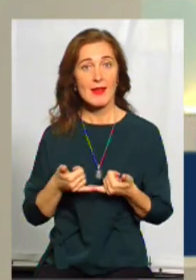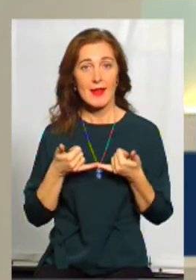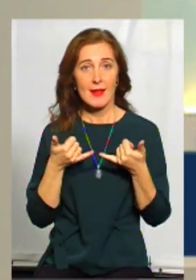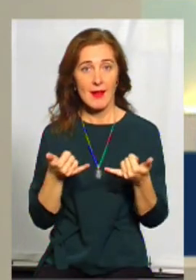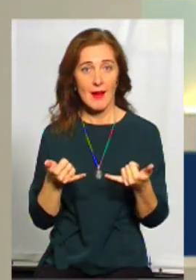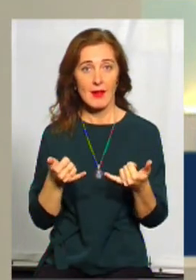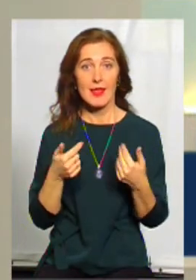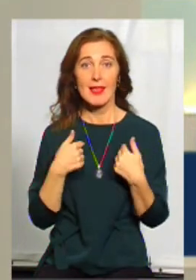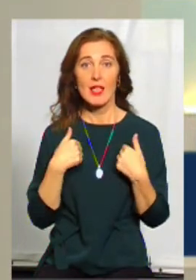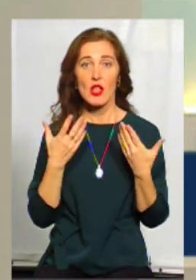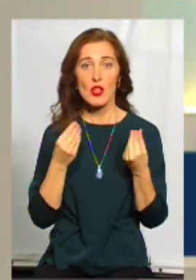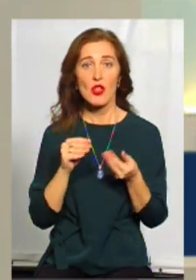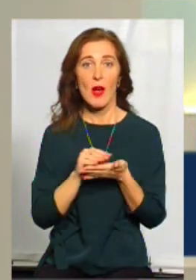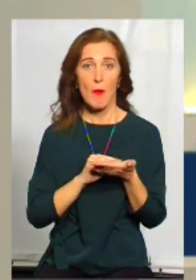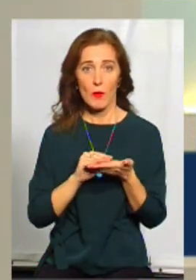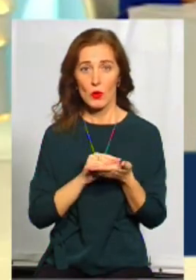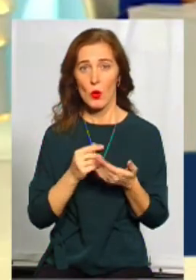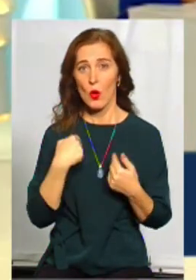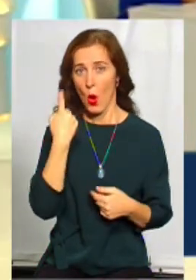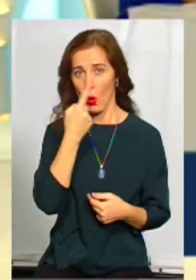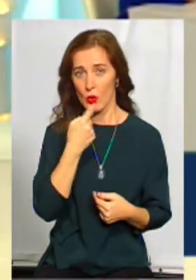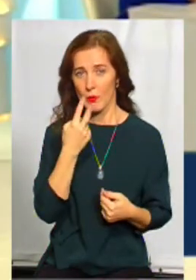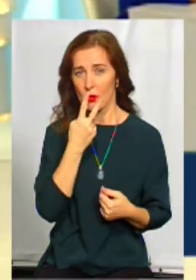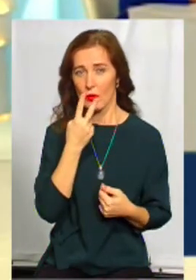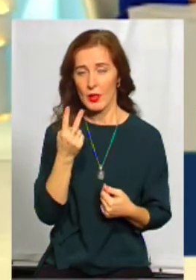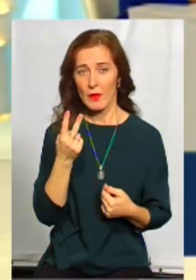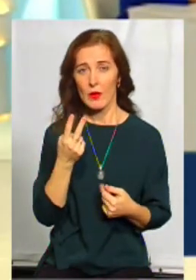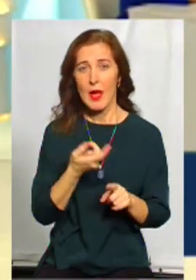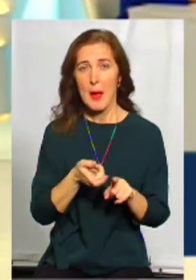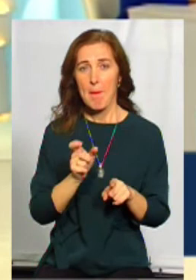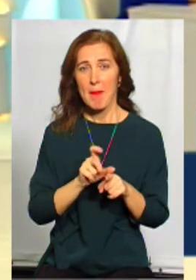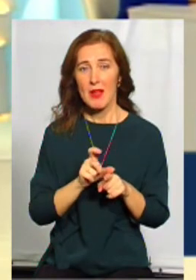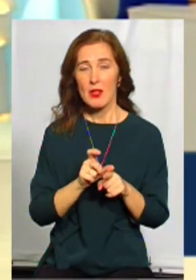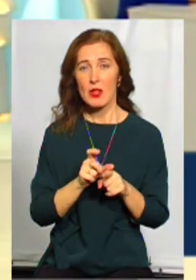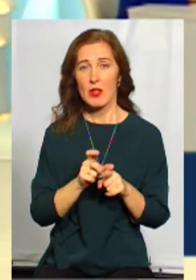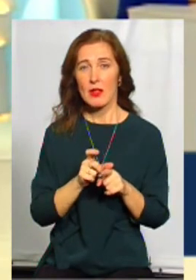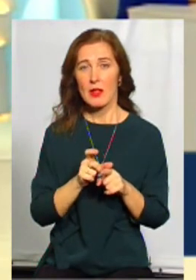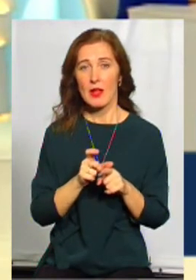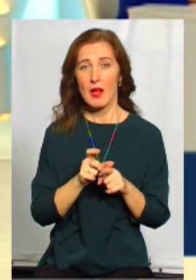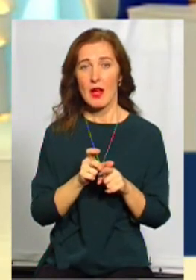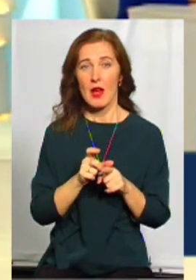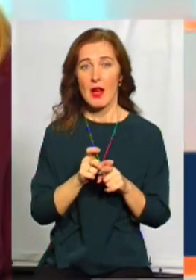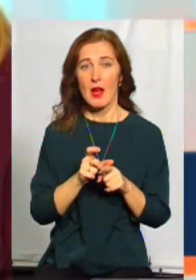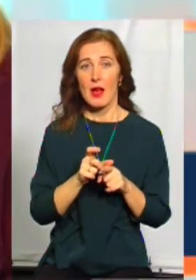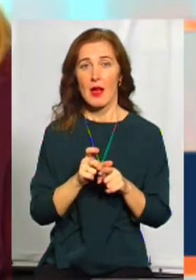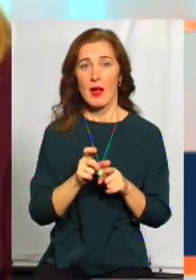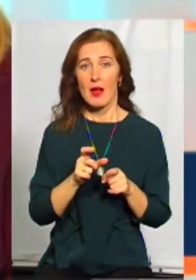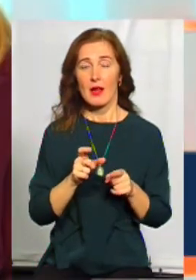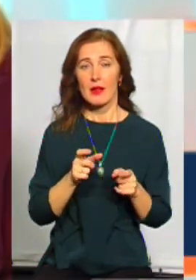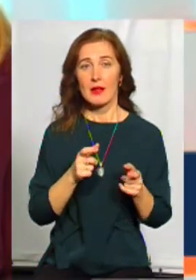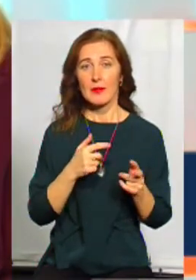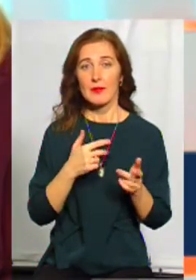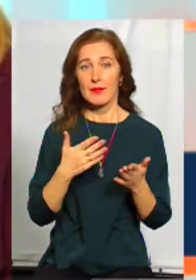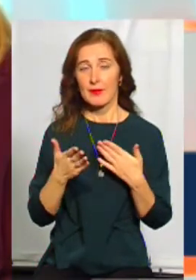Але ще раз кажу, я особисто, і такий, як я дивився більш программатично на ці процеси, не тому, що зверхтів, ми завжди